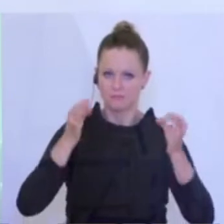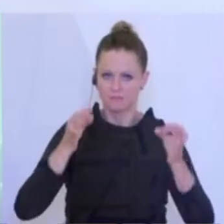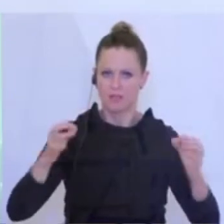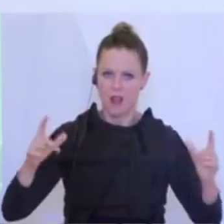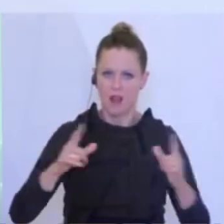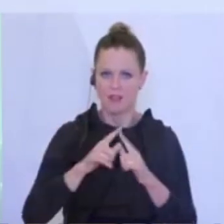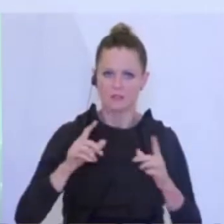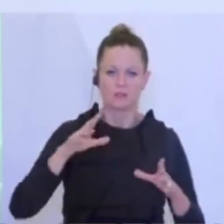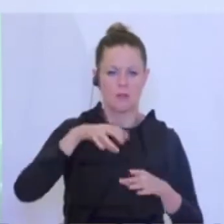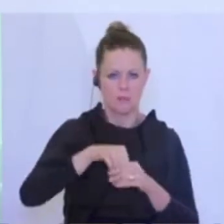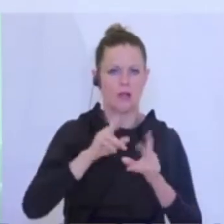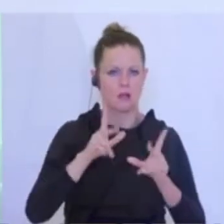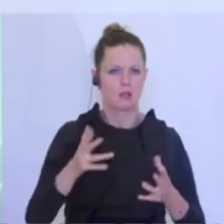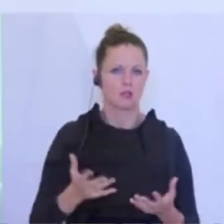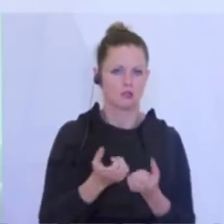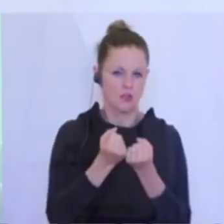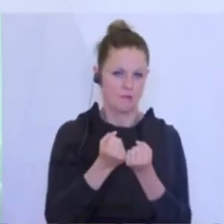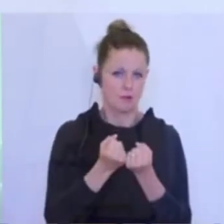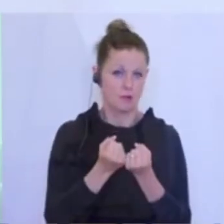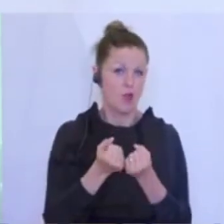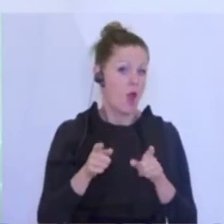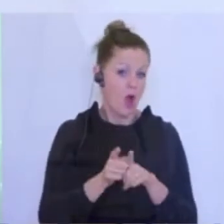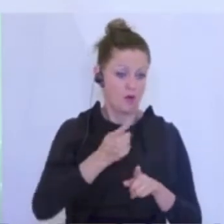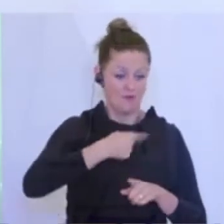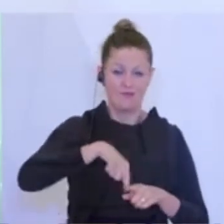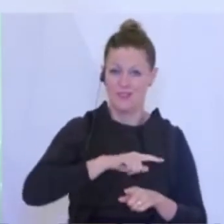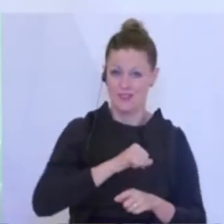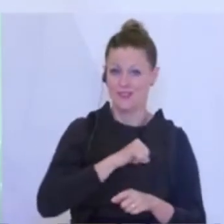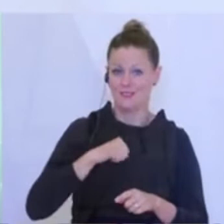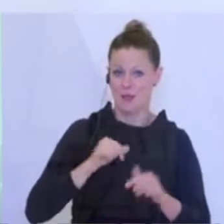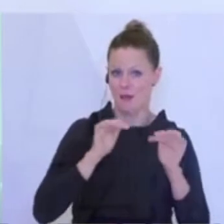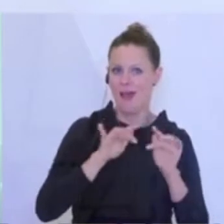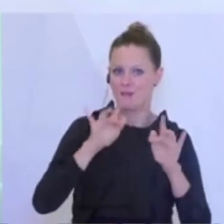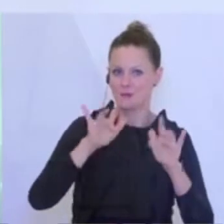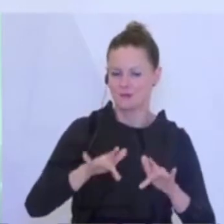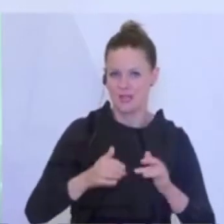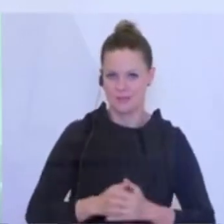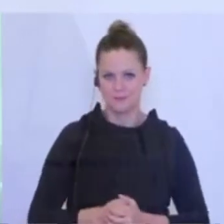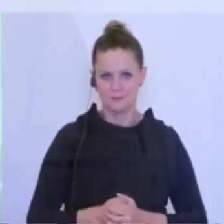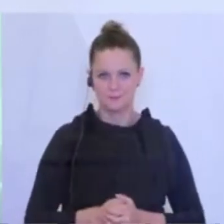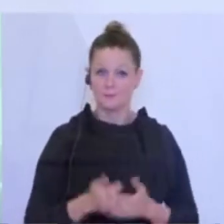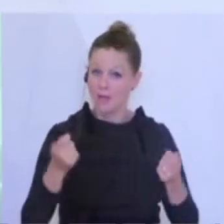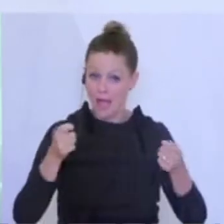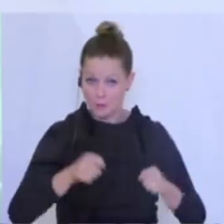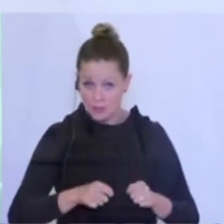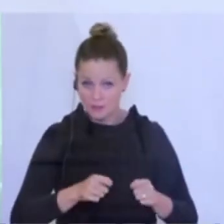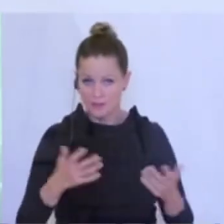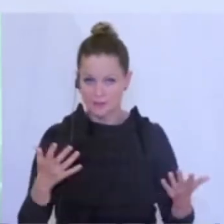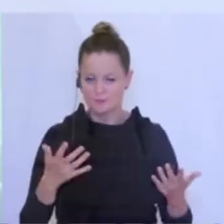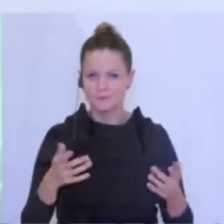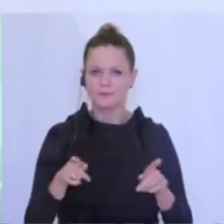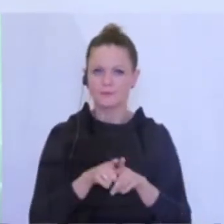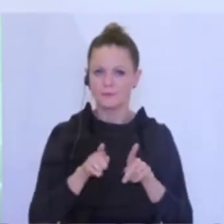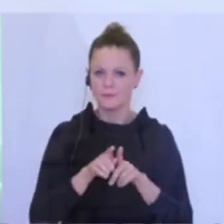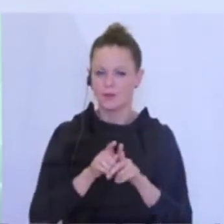zustande bringen, gerade dort, wo wir eben auch selber Einfluss haben. Abschließend, es ist auch die